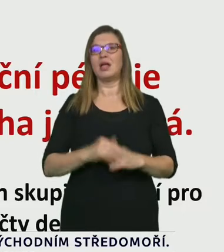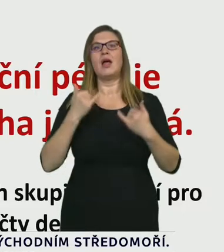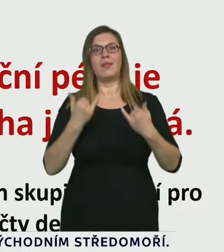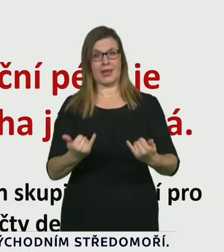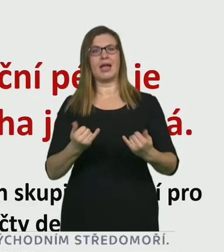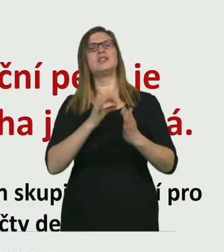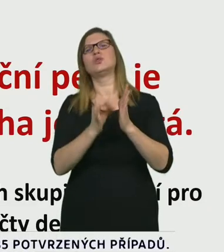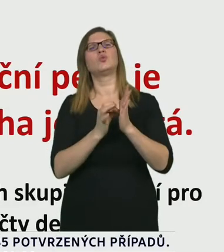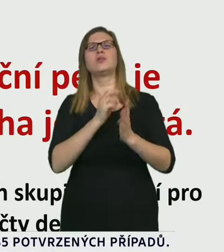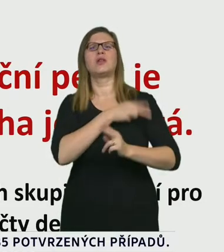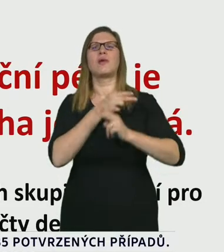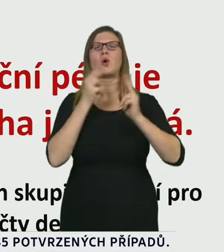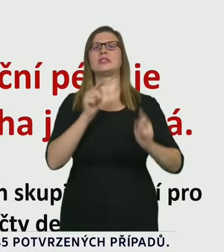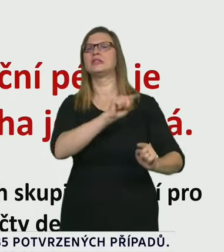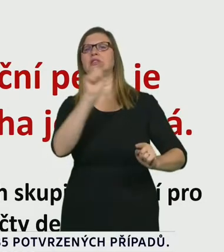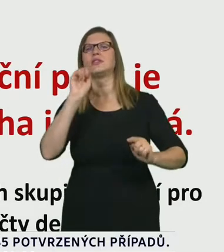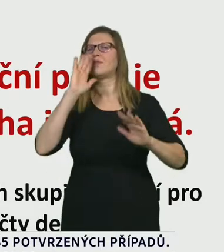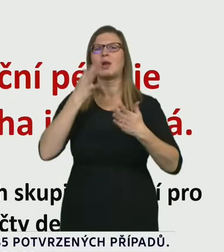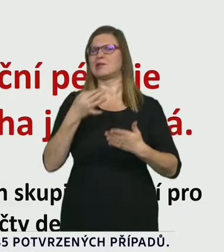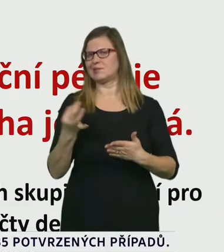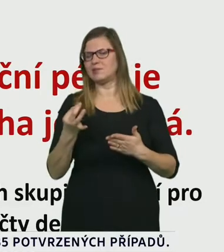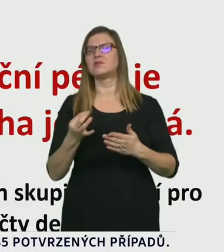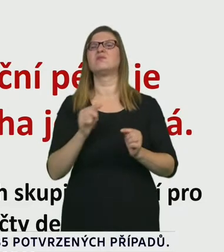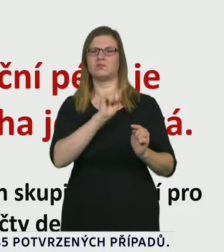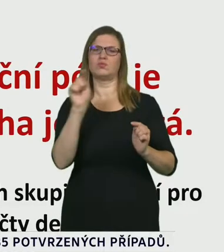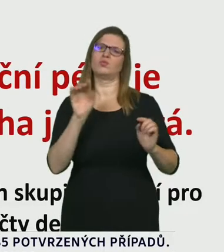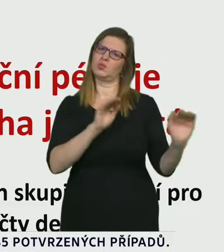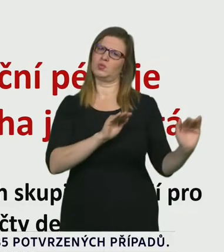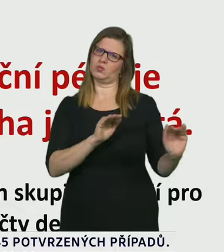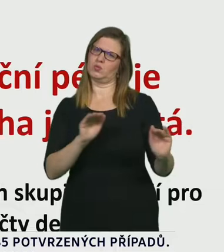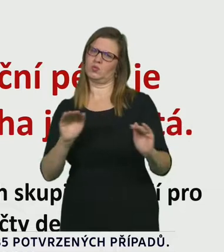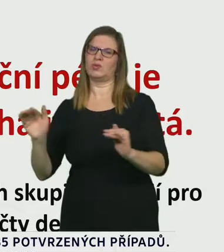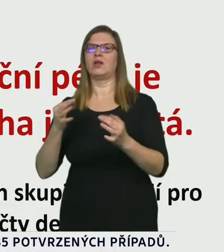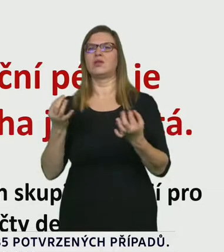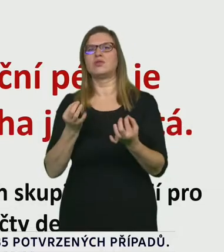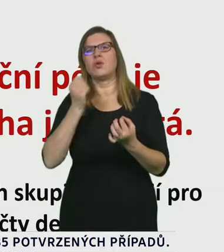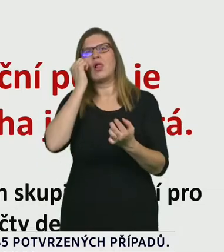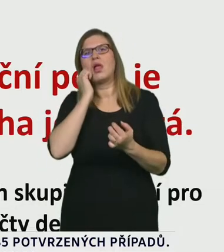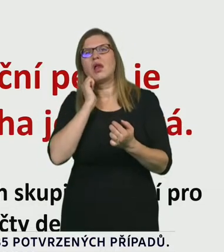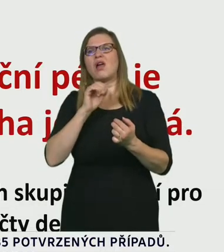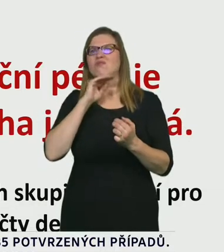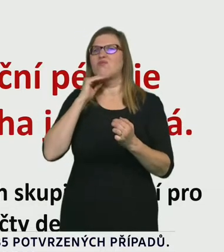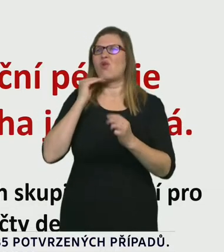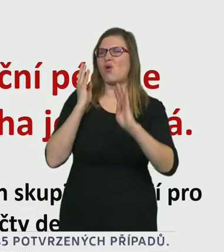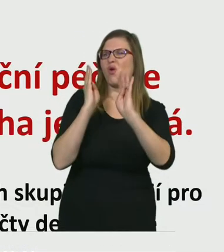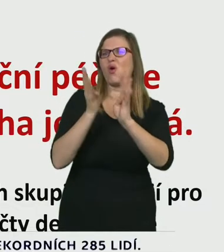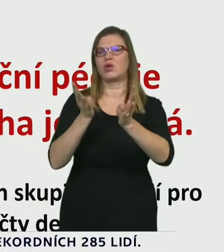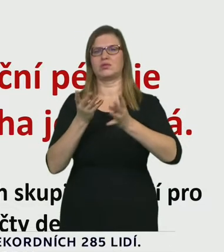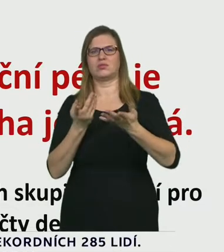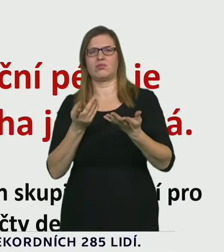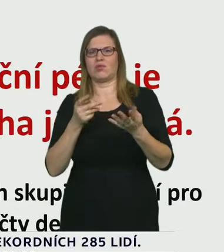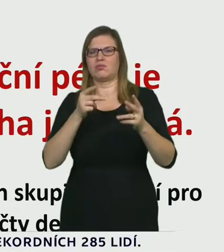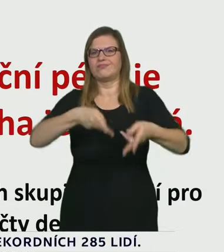pacientů, ale třikrát bych chtěl podtrhnout, že samozřejmě to je informace, která se dívá nějakým způsobem